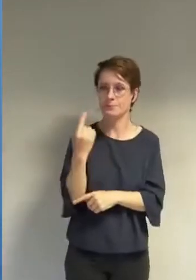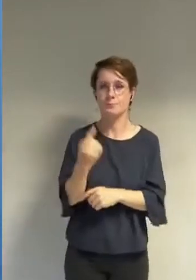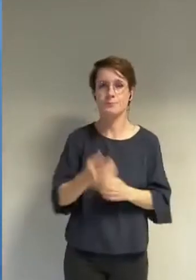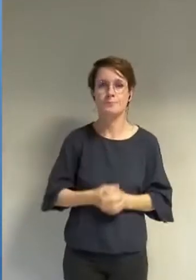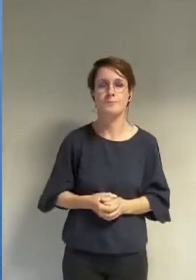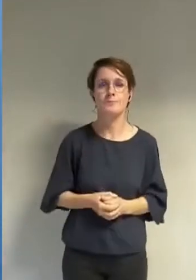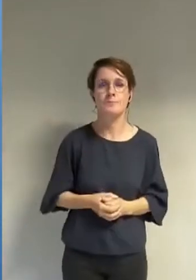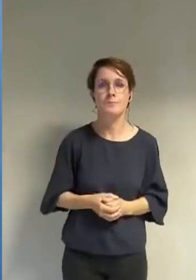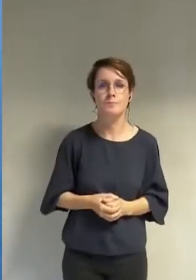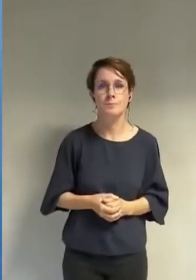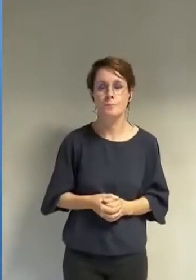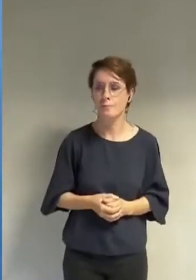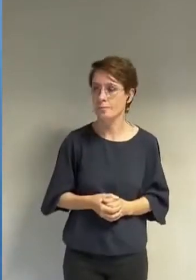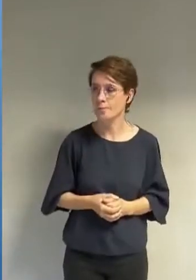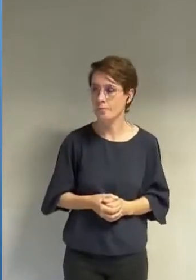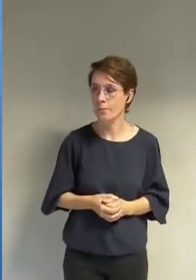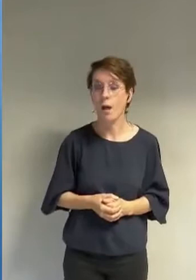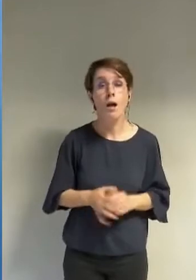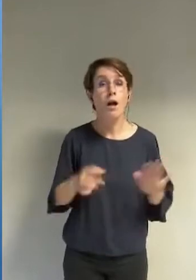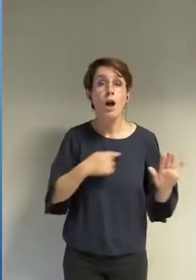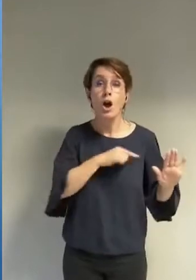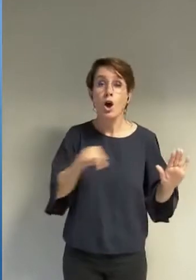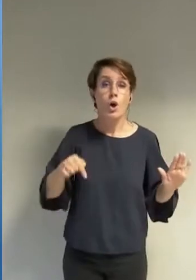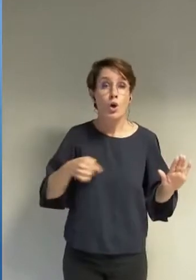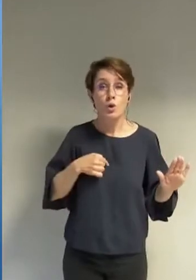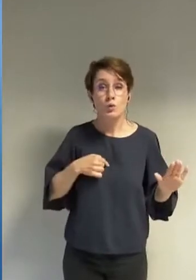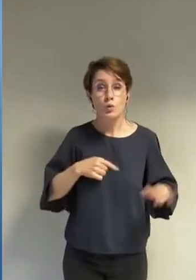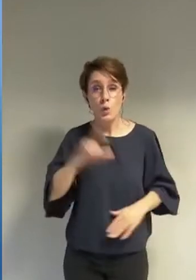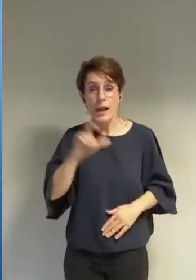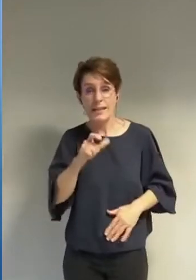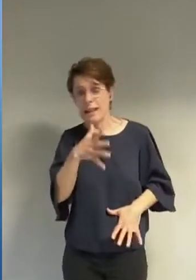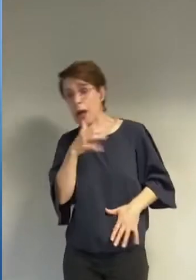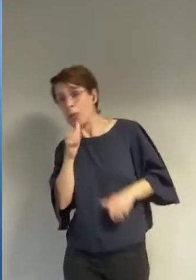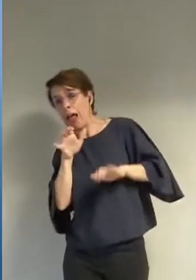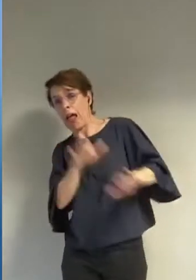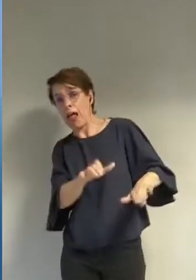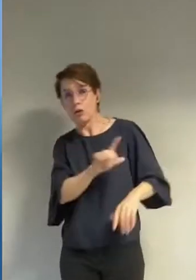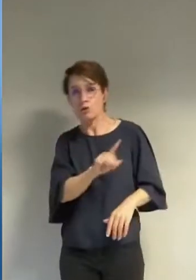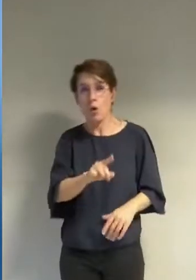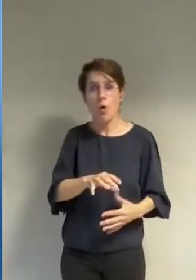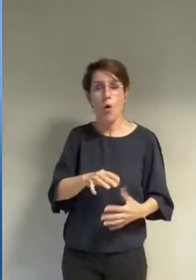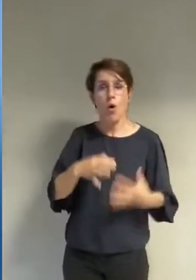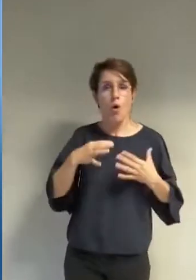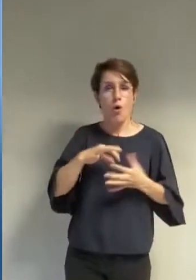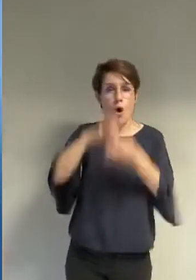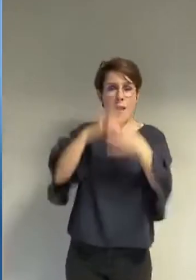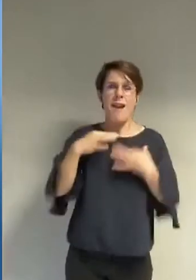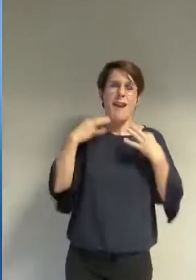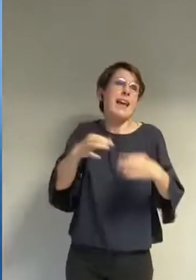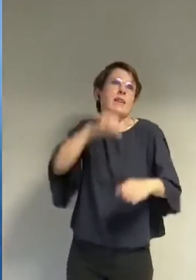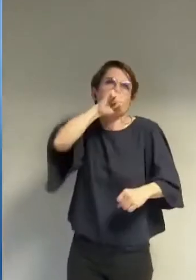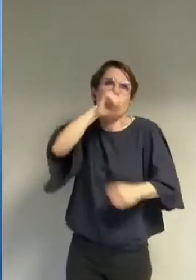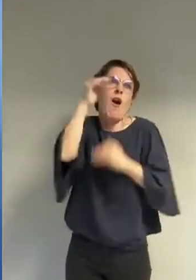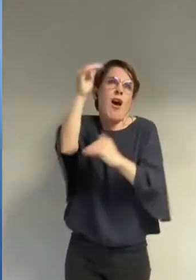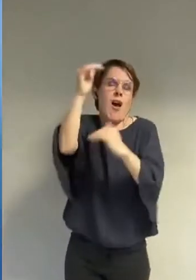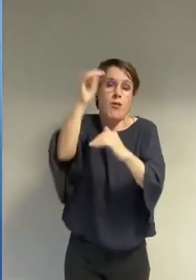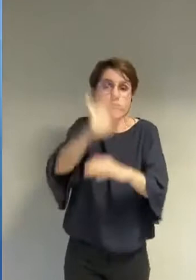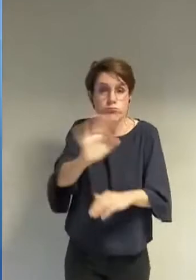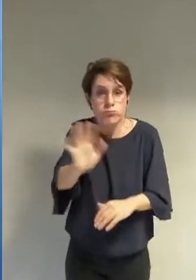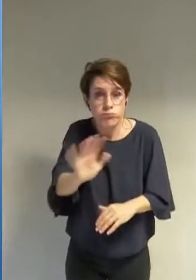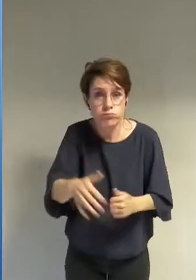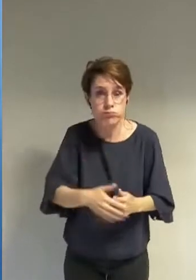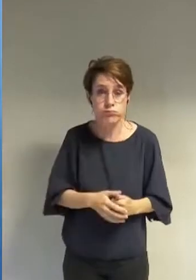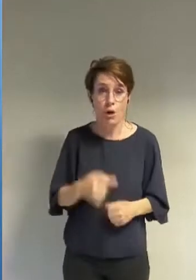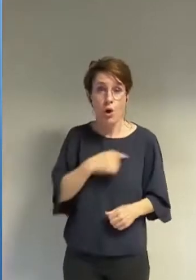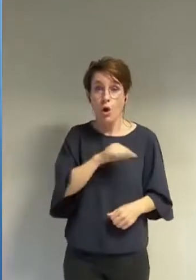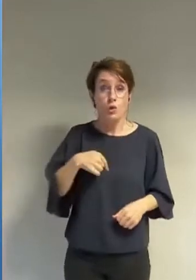nous ne ni des islamophobes ni des laïcars et encore moins des individus en proie à